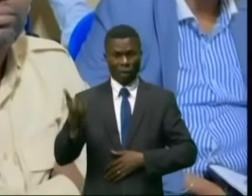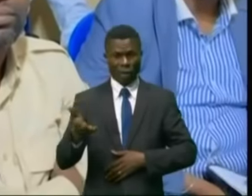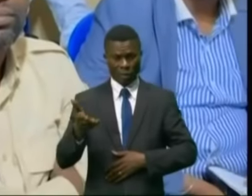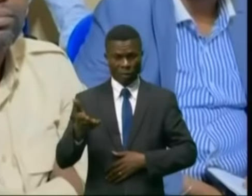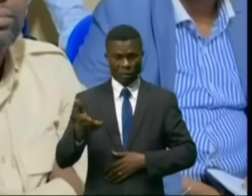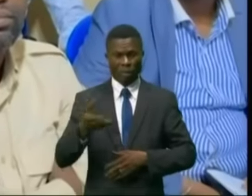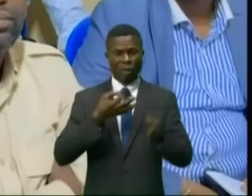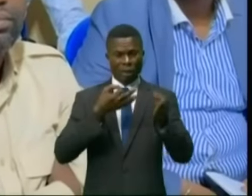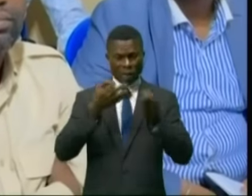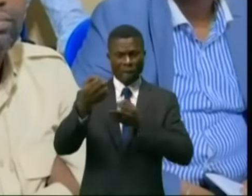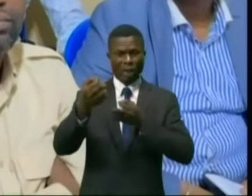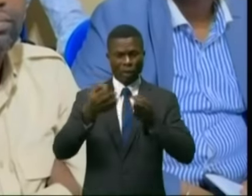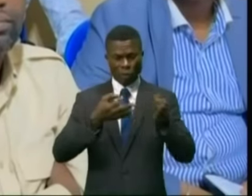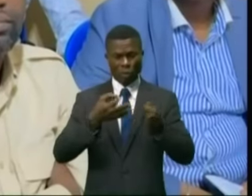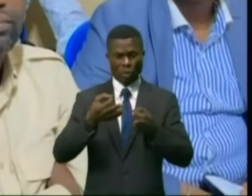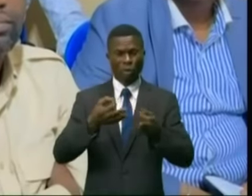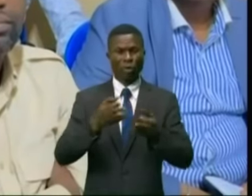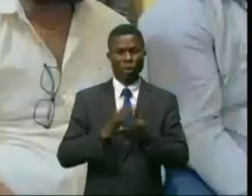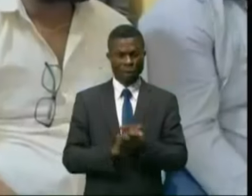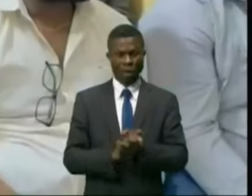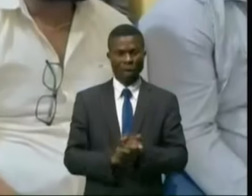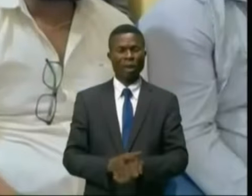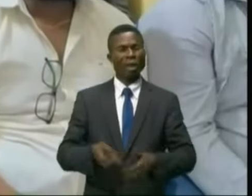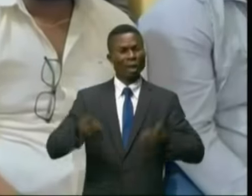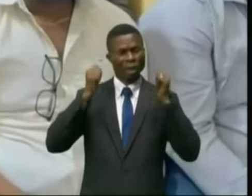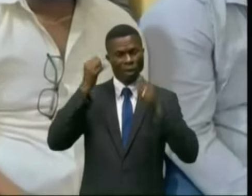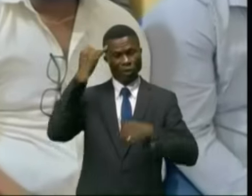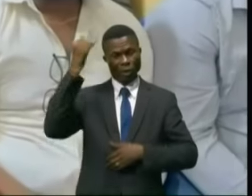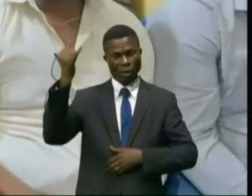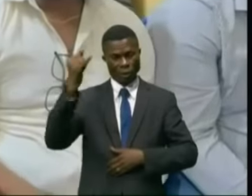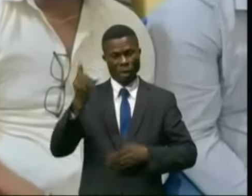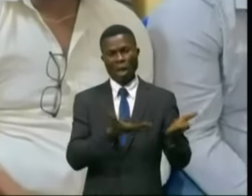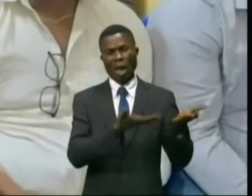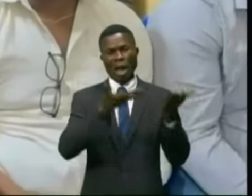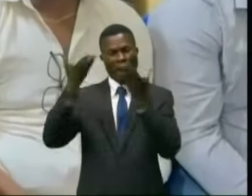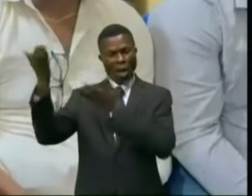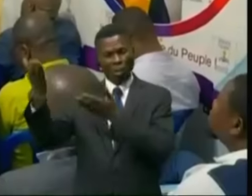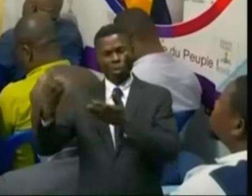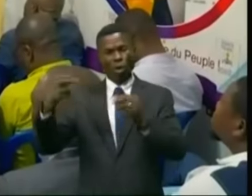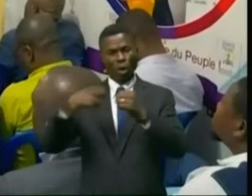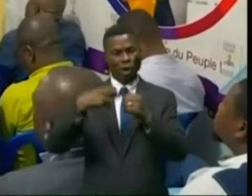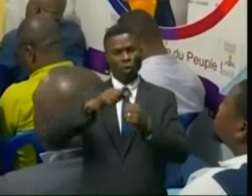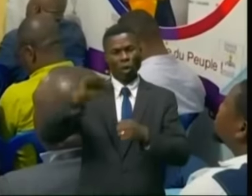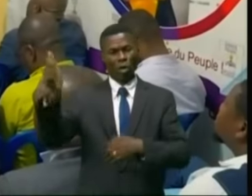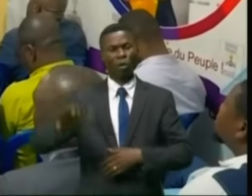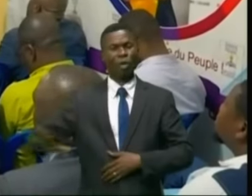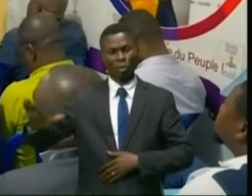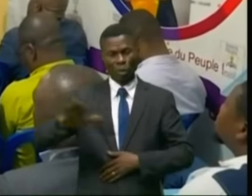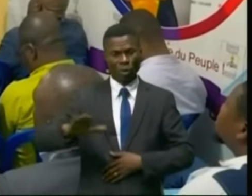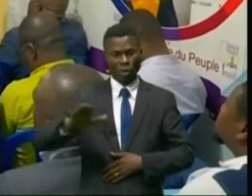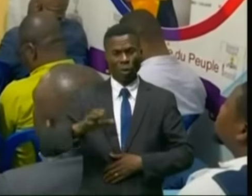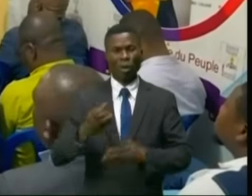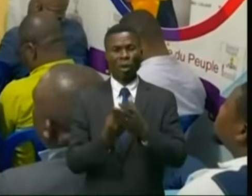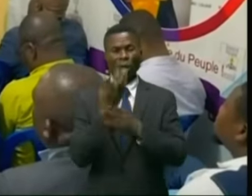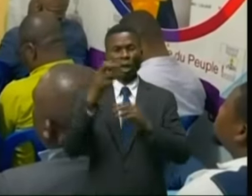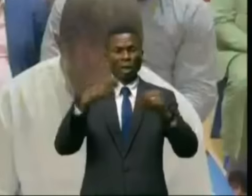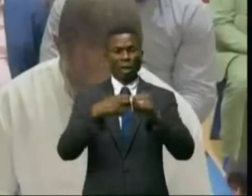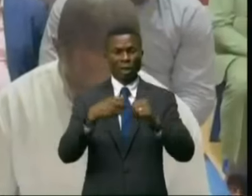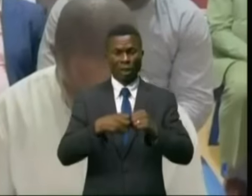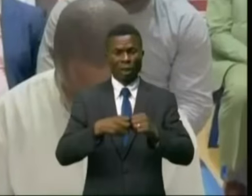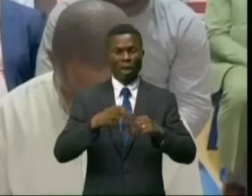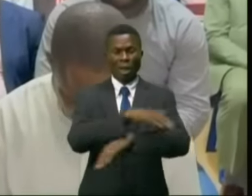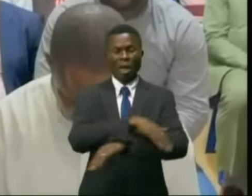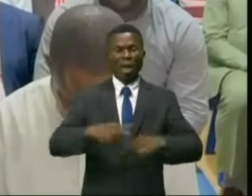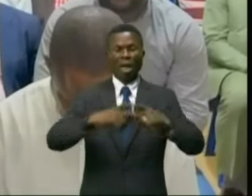et cadre de l'UDPS s'opposent à cette idée d'exportation de l'énergie électrique. Car la production électrique de ces grands